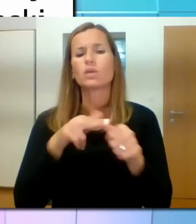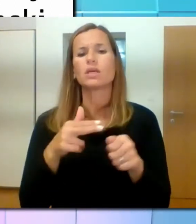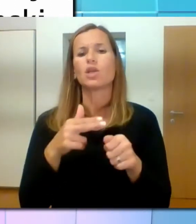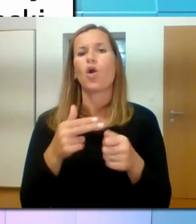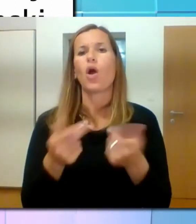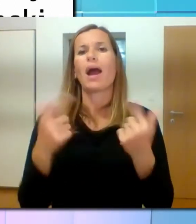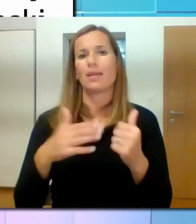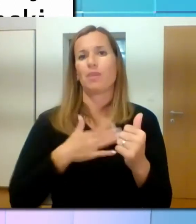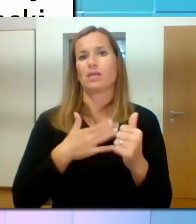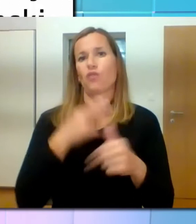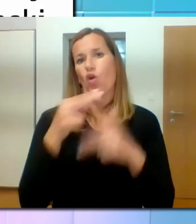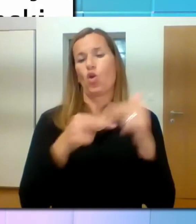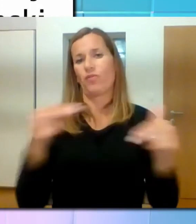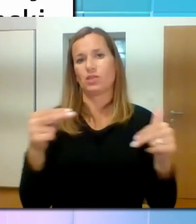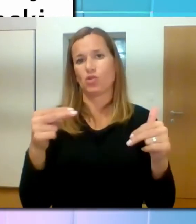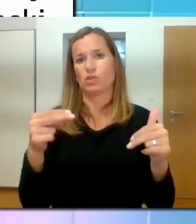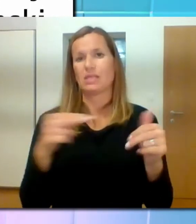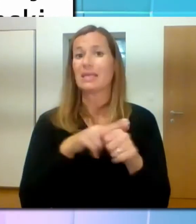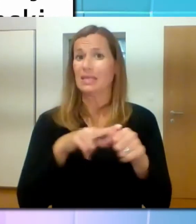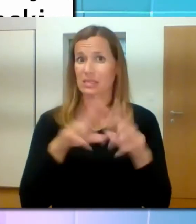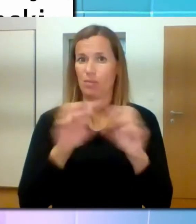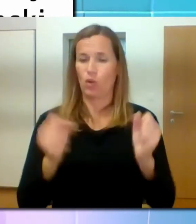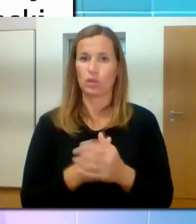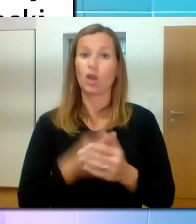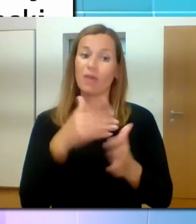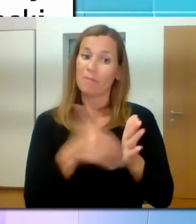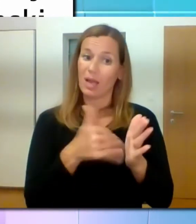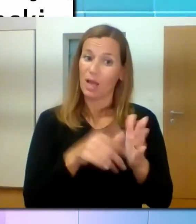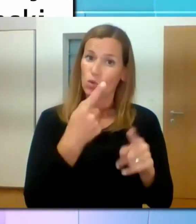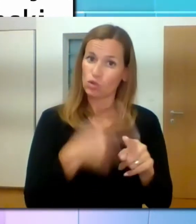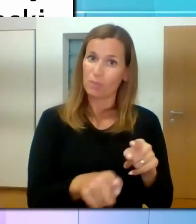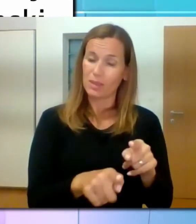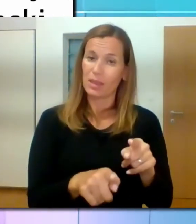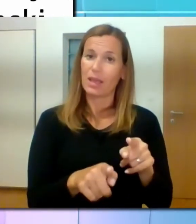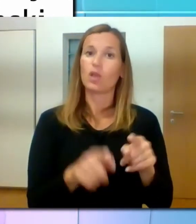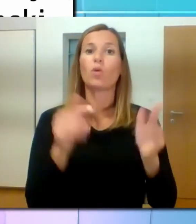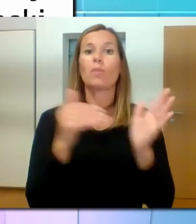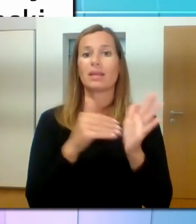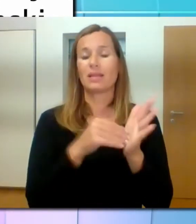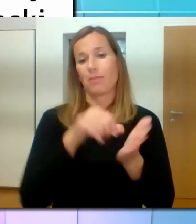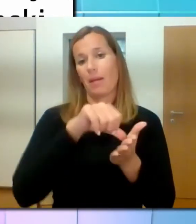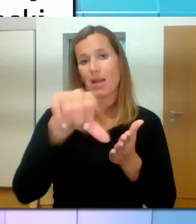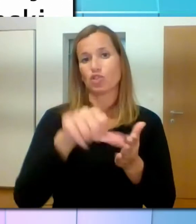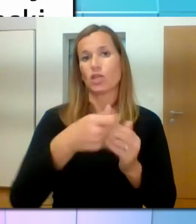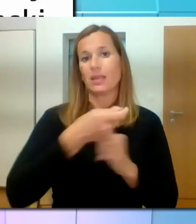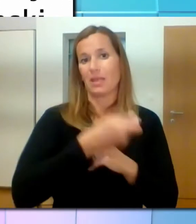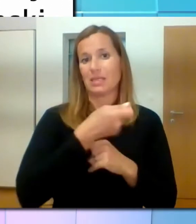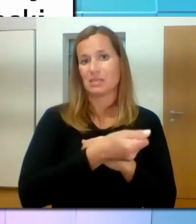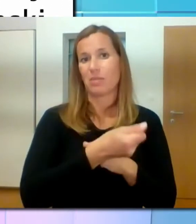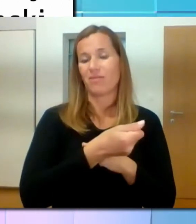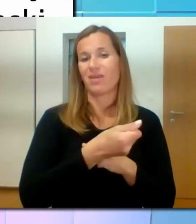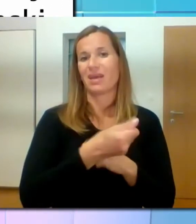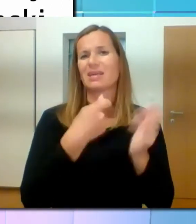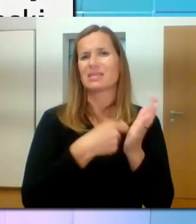prispevek, ki znaša 70 odstotkov minimalne plače, sveda za vsakega invalida pod